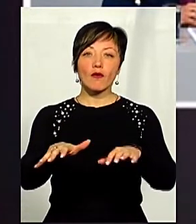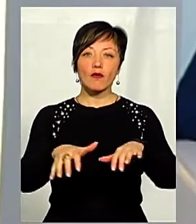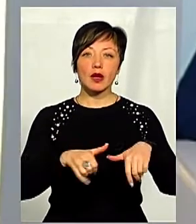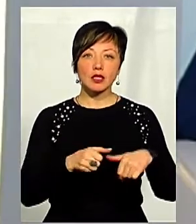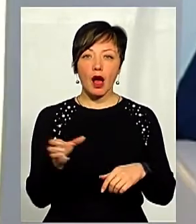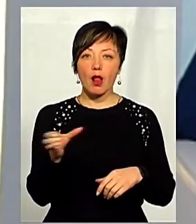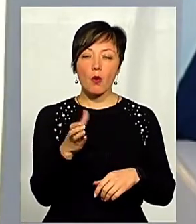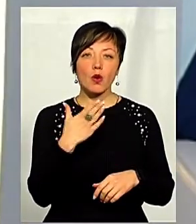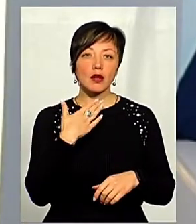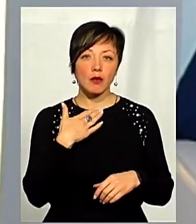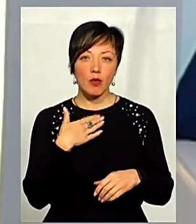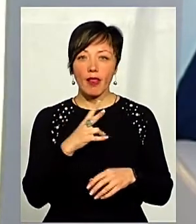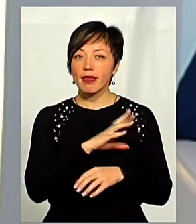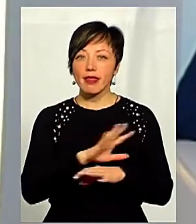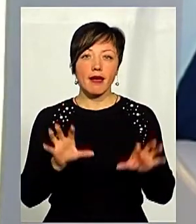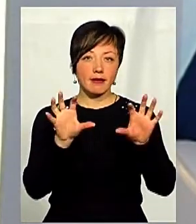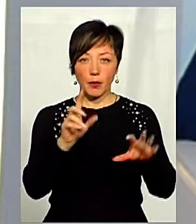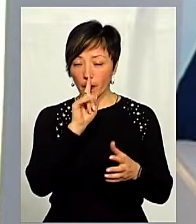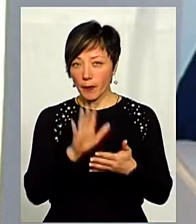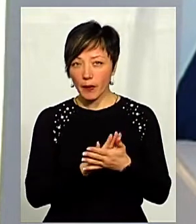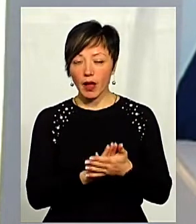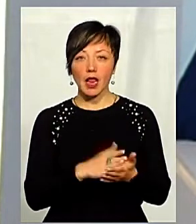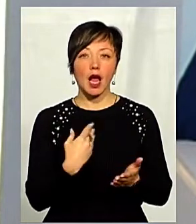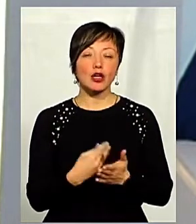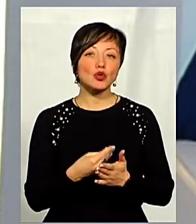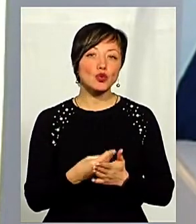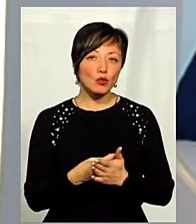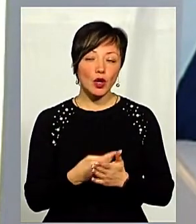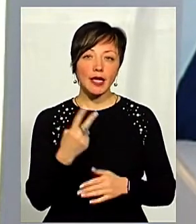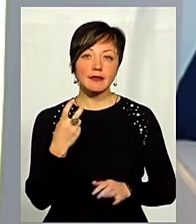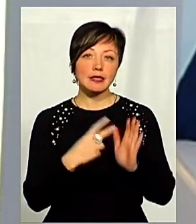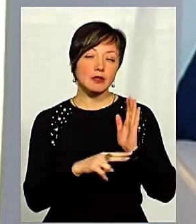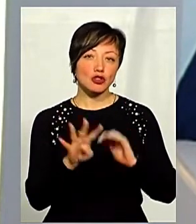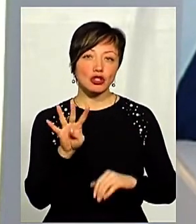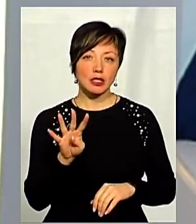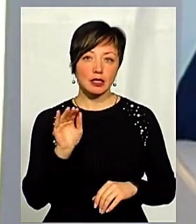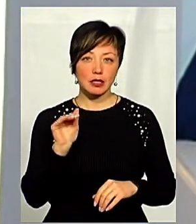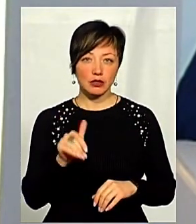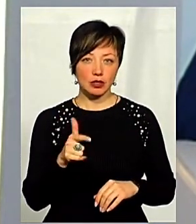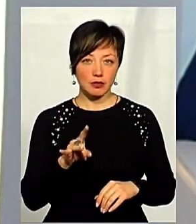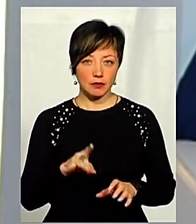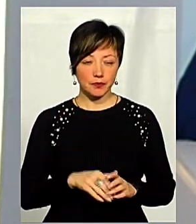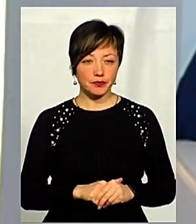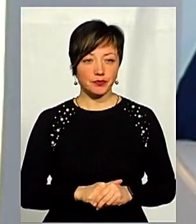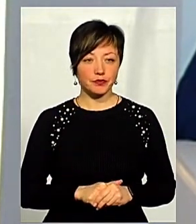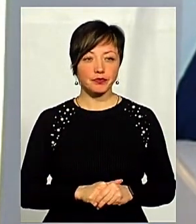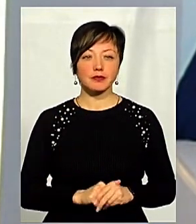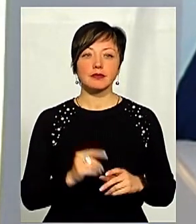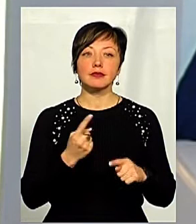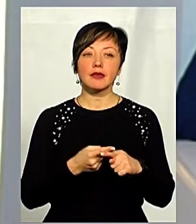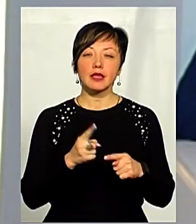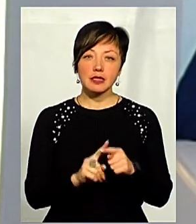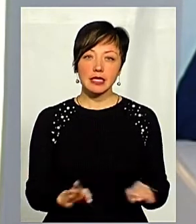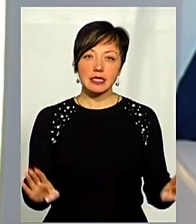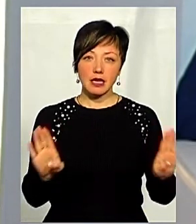алкогольних напоїв нелегальних на суму 274 тисячі гривень. Це і